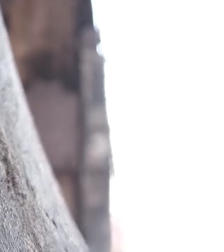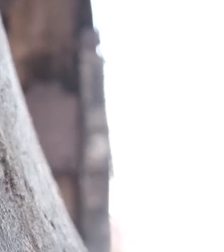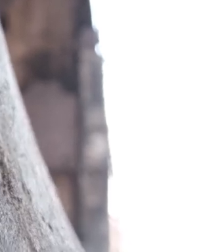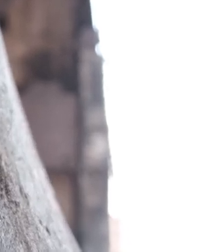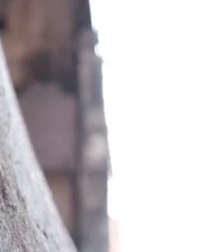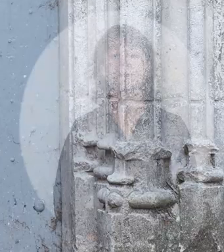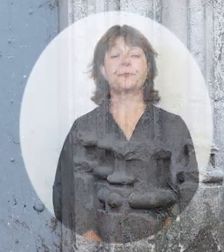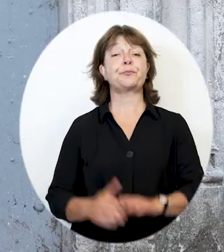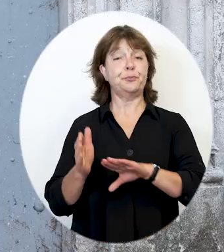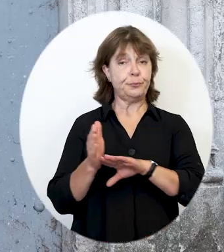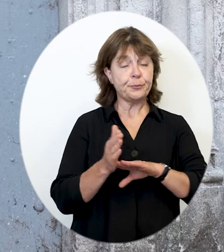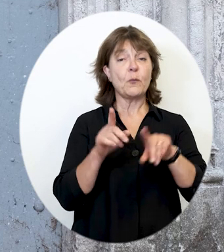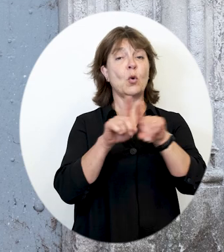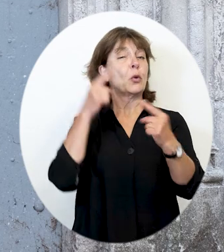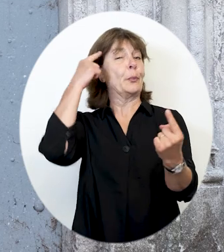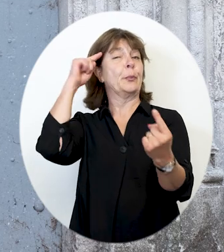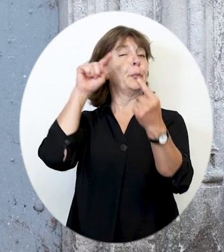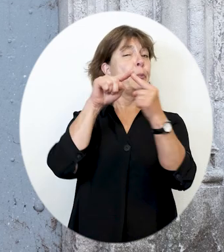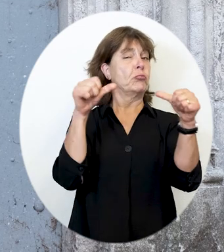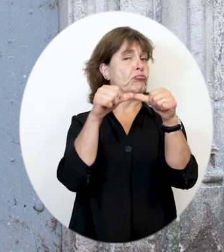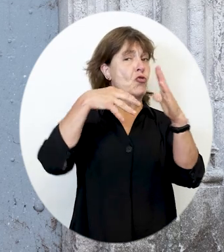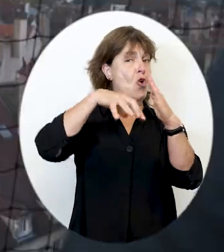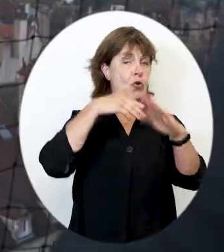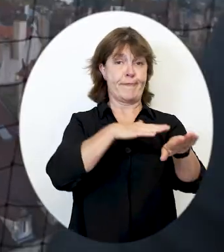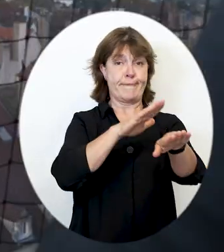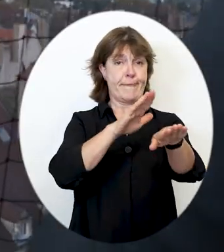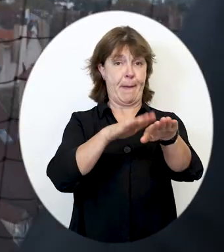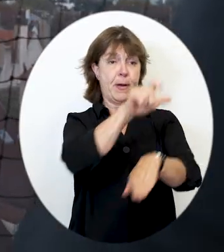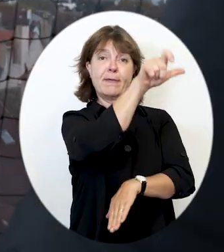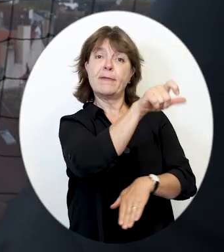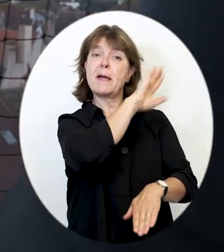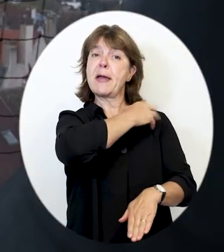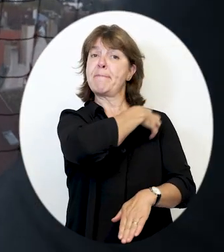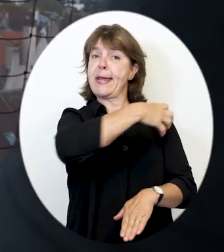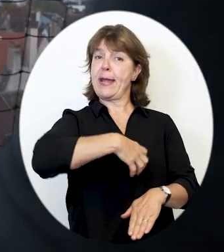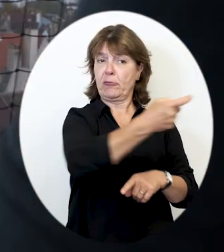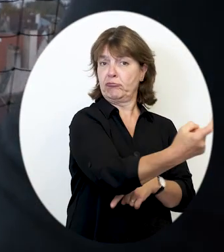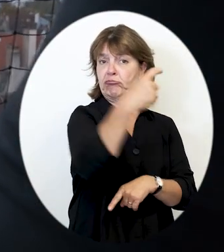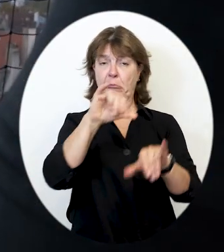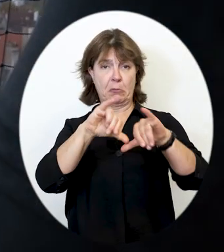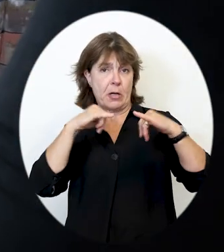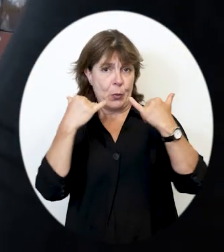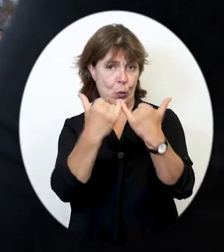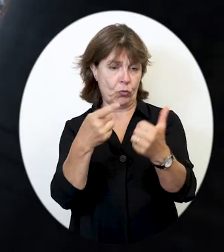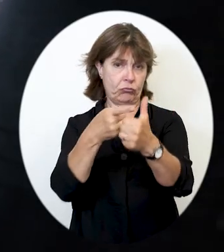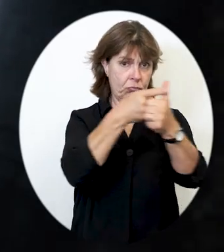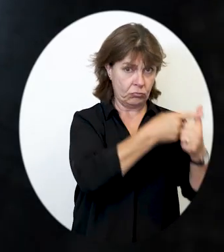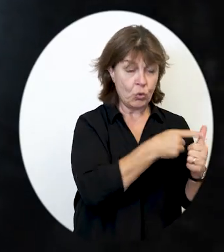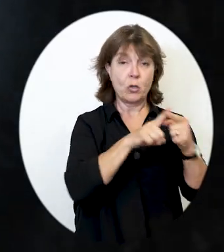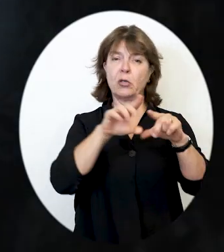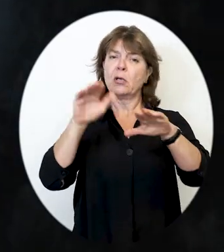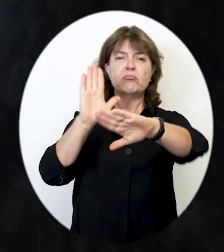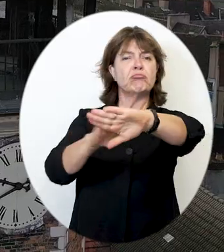et ont pour but d'appeler les échevins à se réunir, la